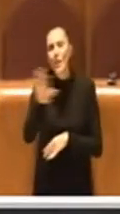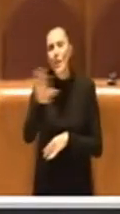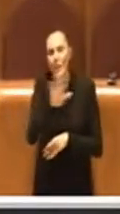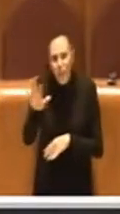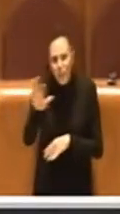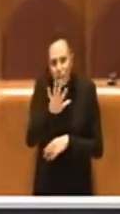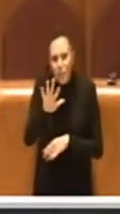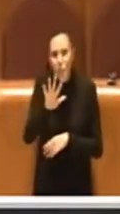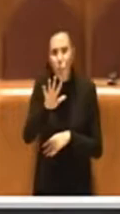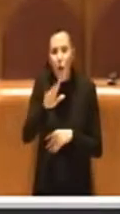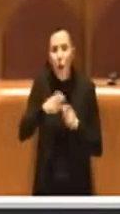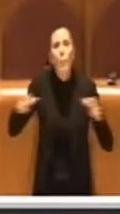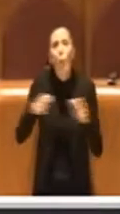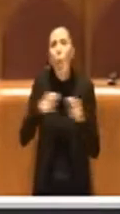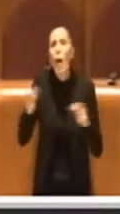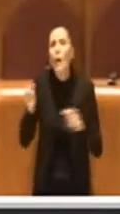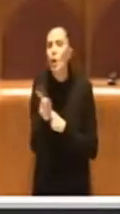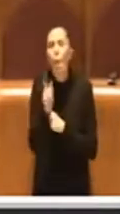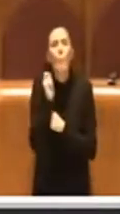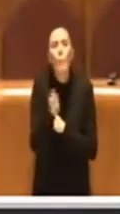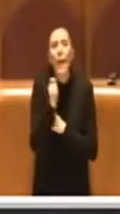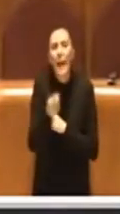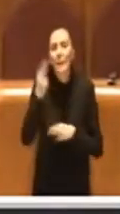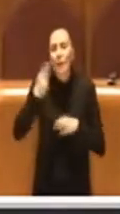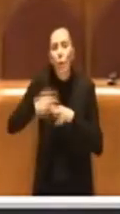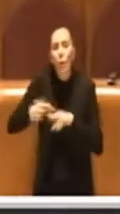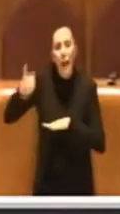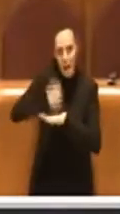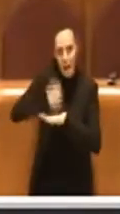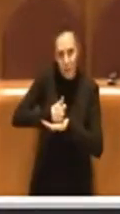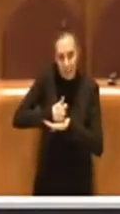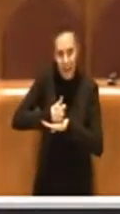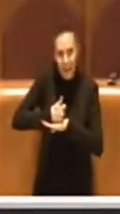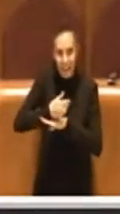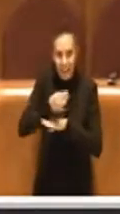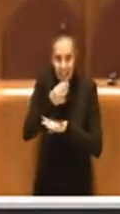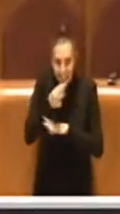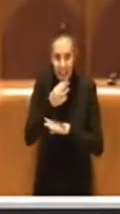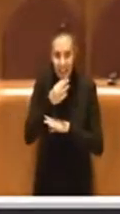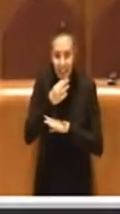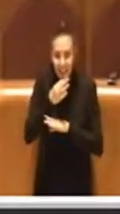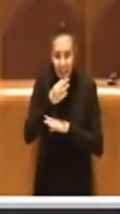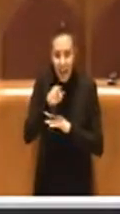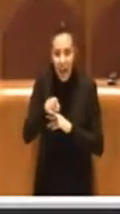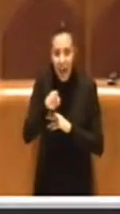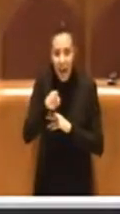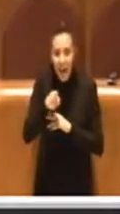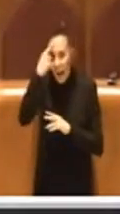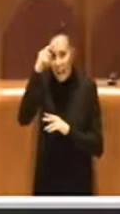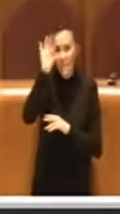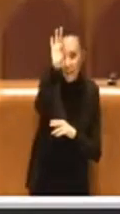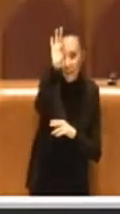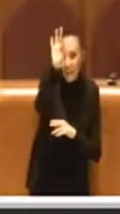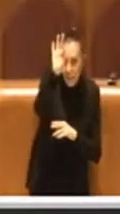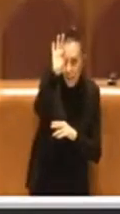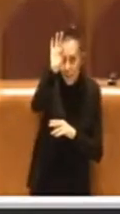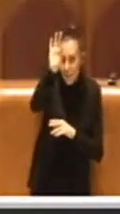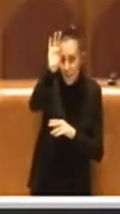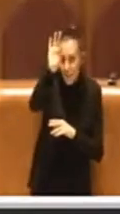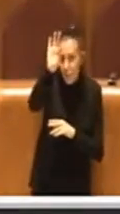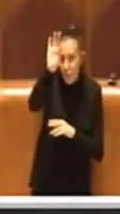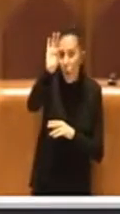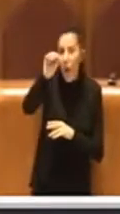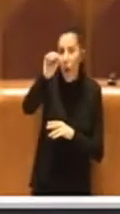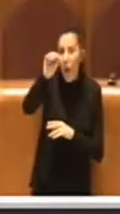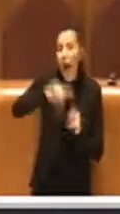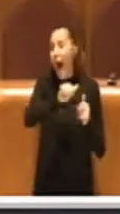elettrica degli uffici di Roma Capitale. E sono fatture non pagate nel 2013. Nel 2016 vengono pagate dall